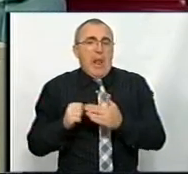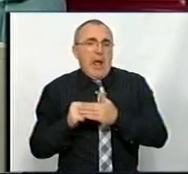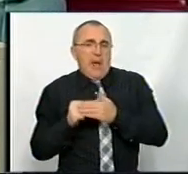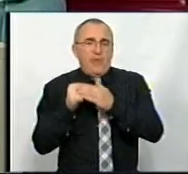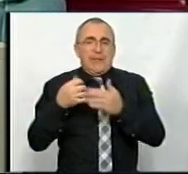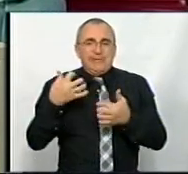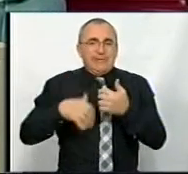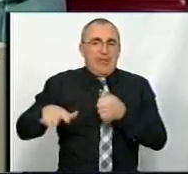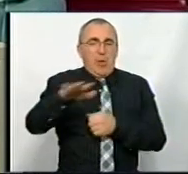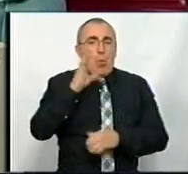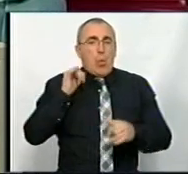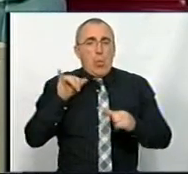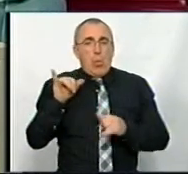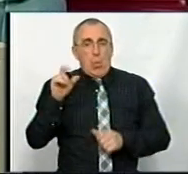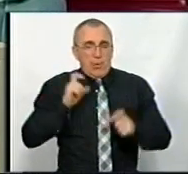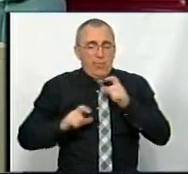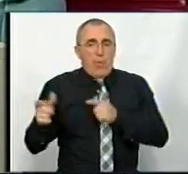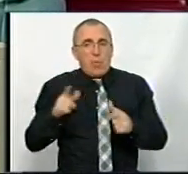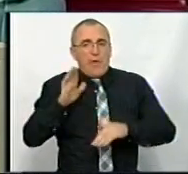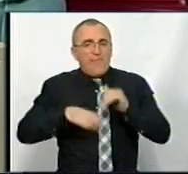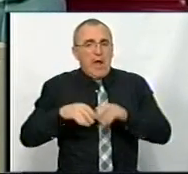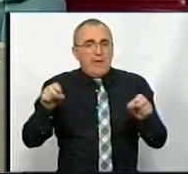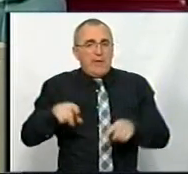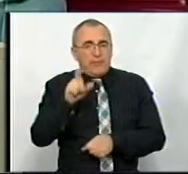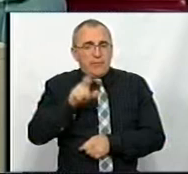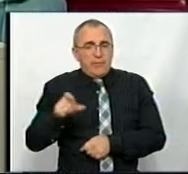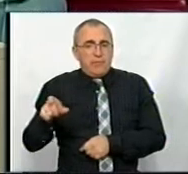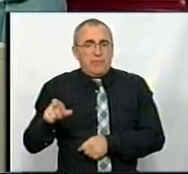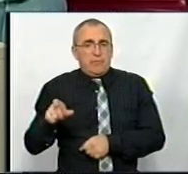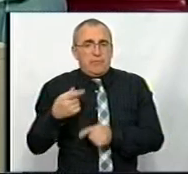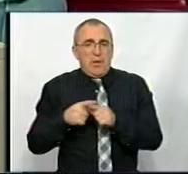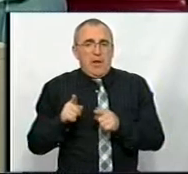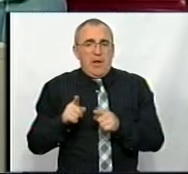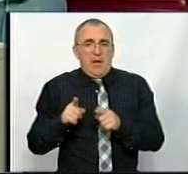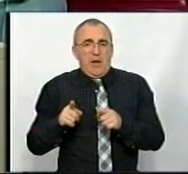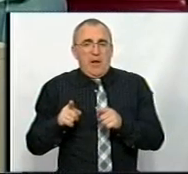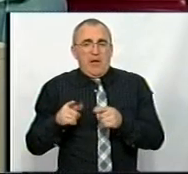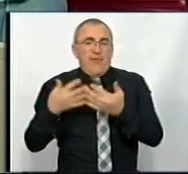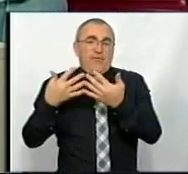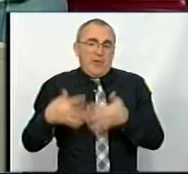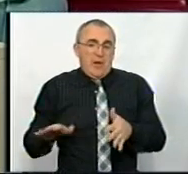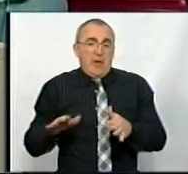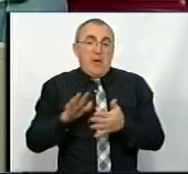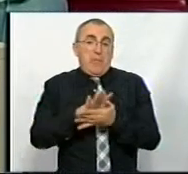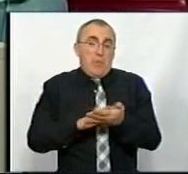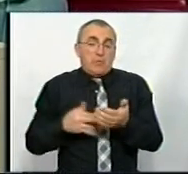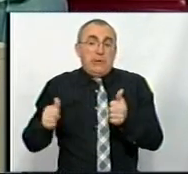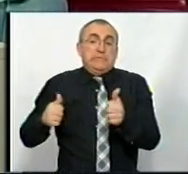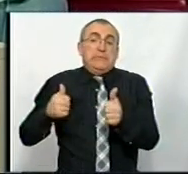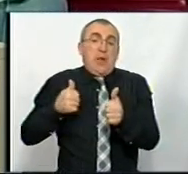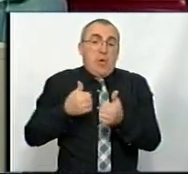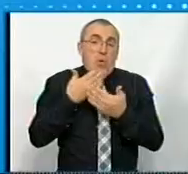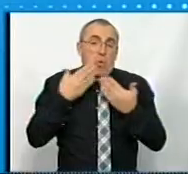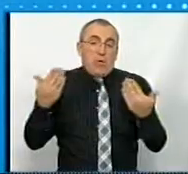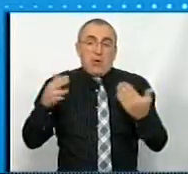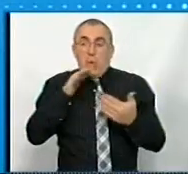університів, які готують фахівців фундаментального класичного рівня і втратили. Потім почали нас доганяти останні